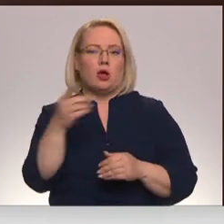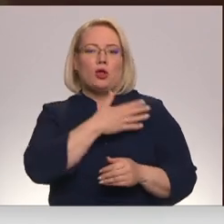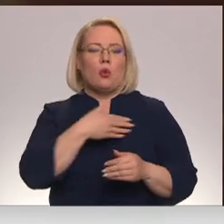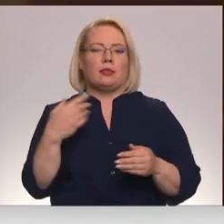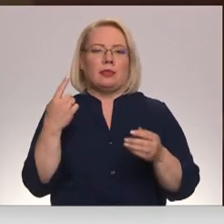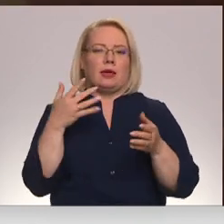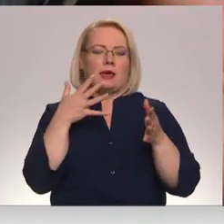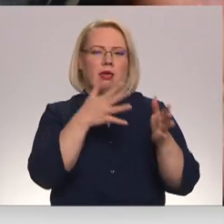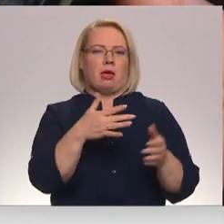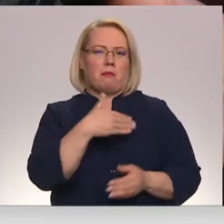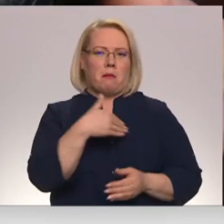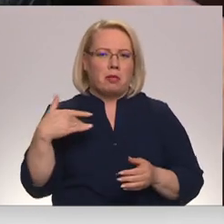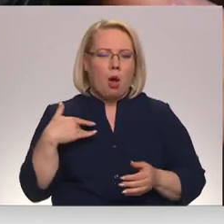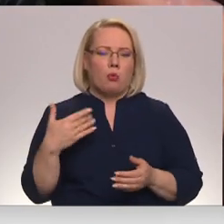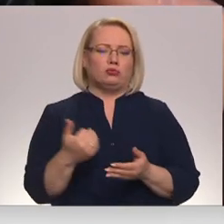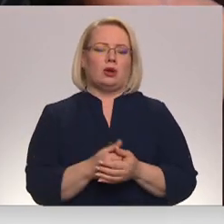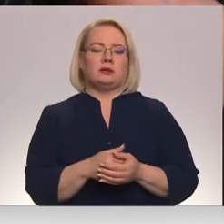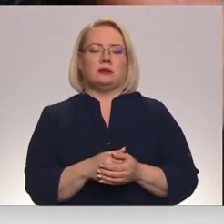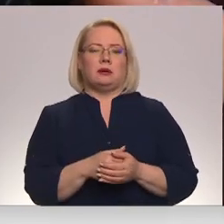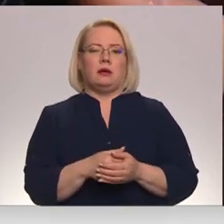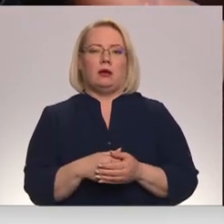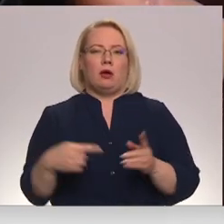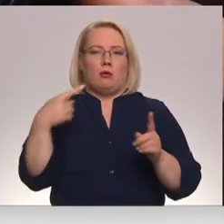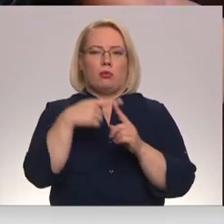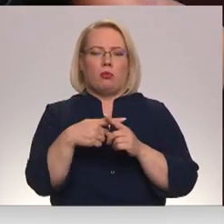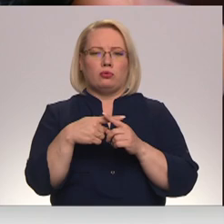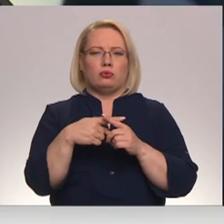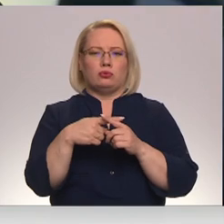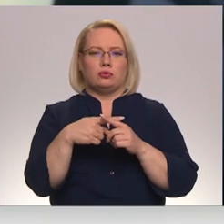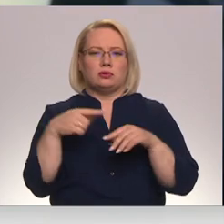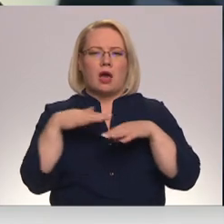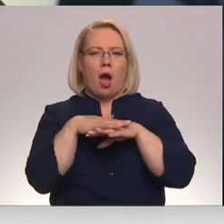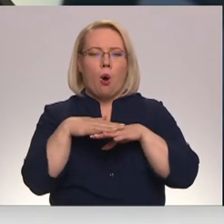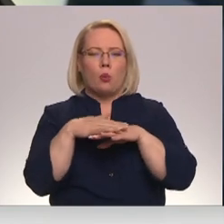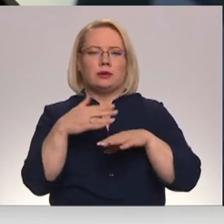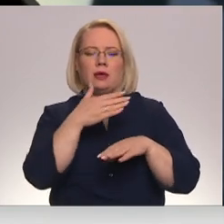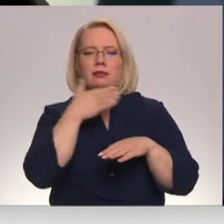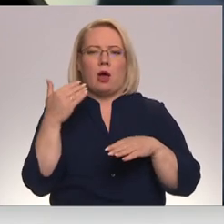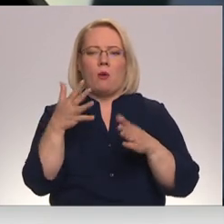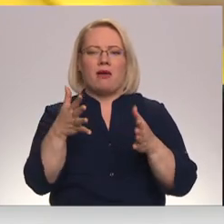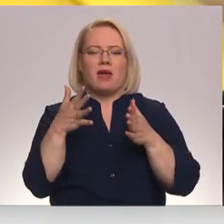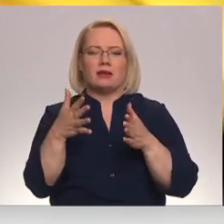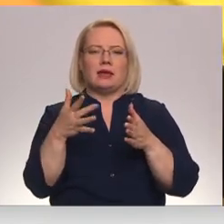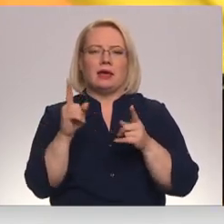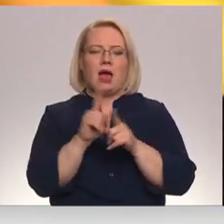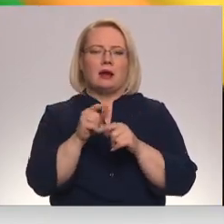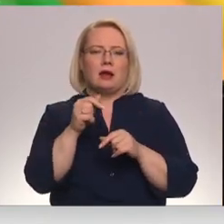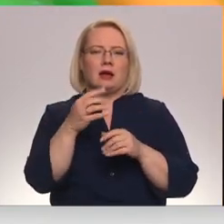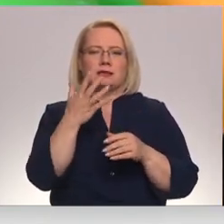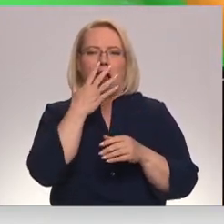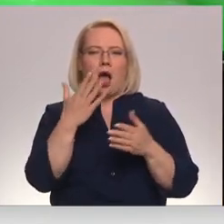plaušas, tad tālāk audi netiek tik efektīvi apgādāt ar skābeklī.